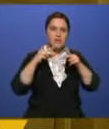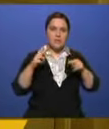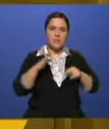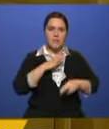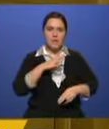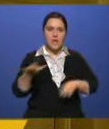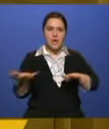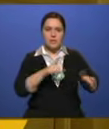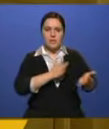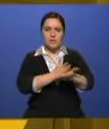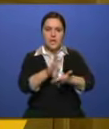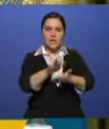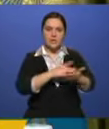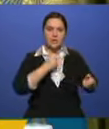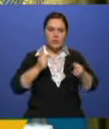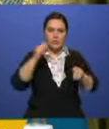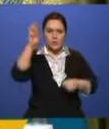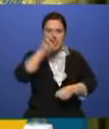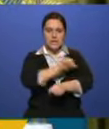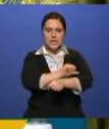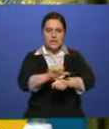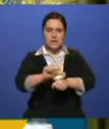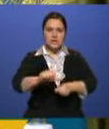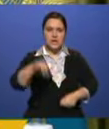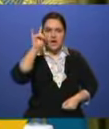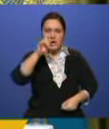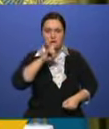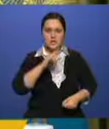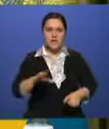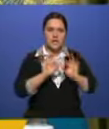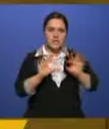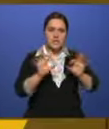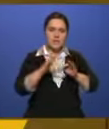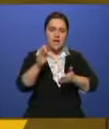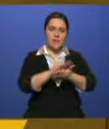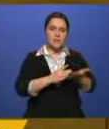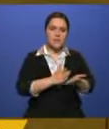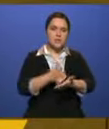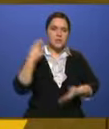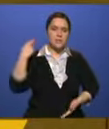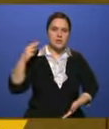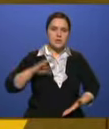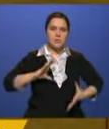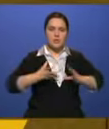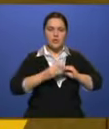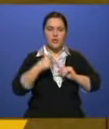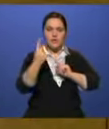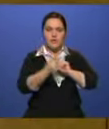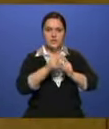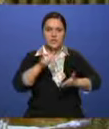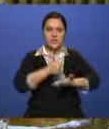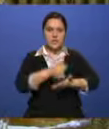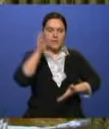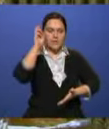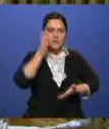того, отдельное внимание было уделено мерам, направленным на дальнейшее укрепление государственной границы им Казахстана. Как сообщает пресс-служба президента по